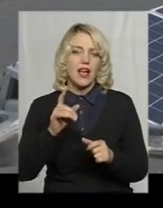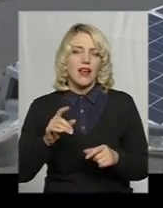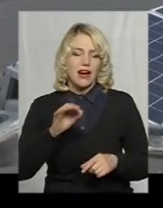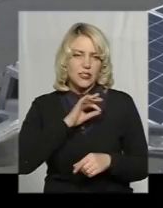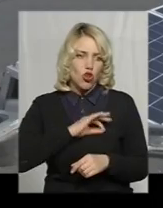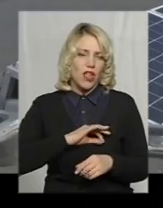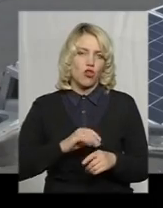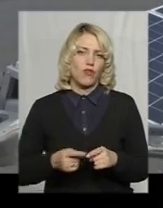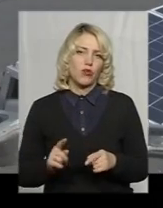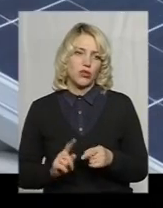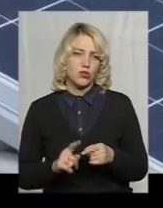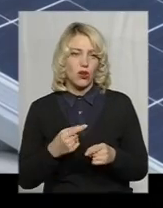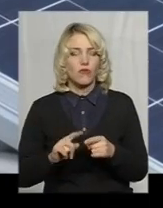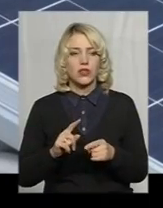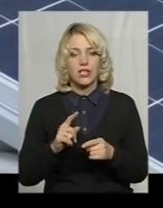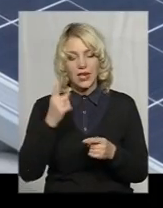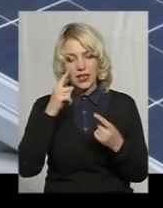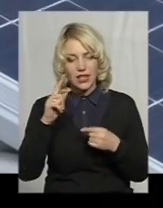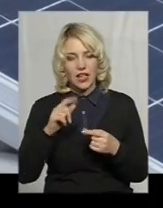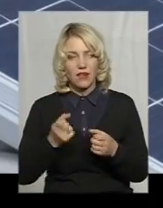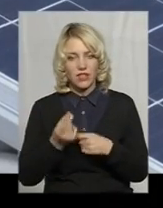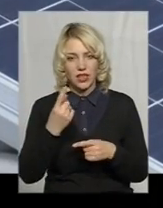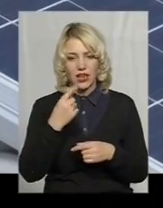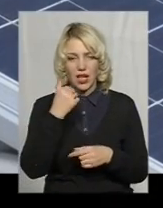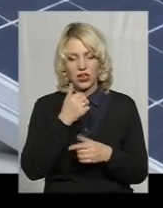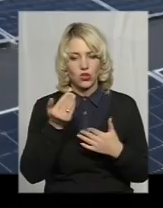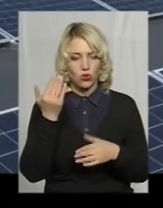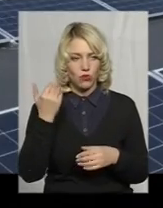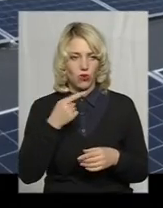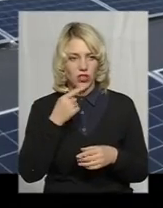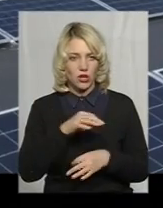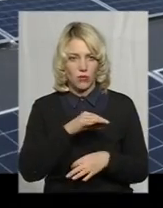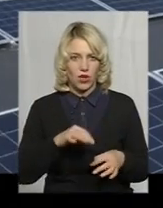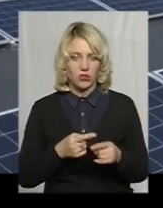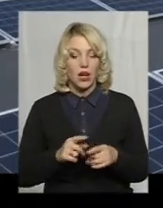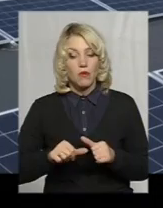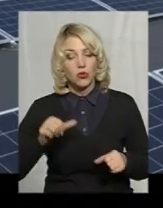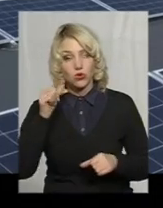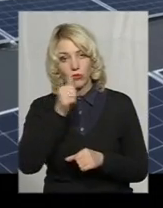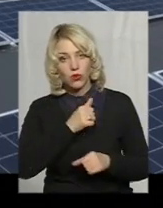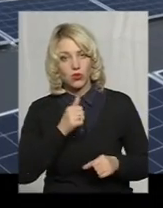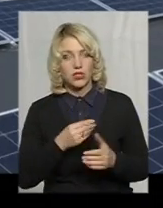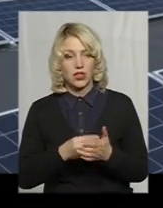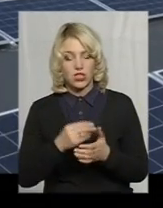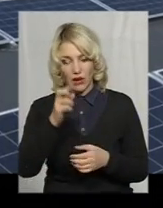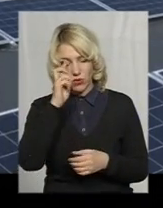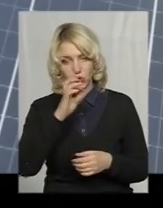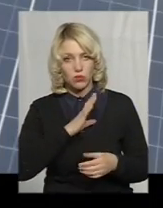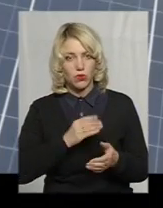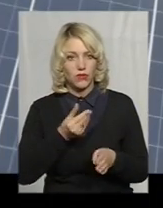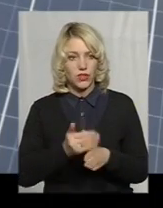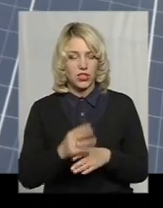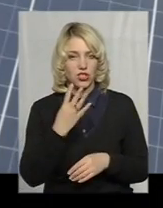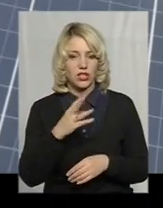сонячну електростанцію виникла рік тому, каже проректор вишу Михайло Винаренко. Минулого року з державного бюджету на її зведення виділили 4